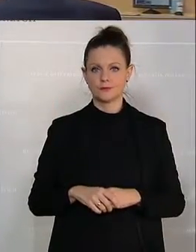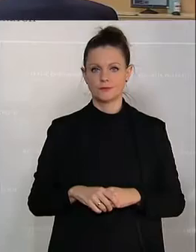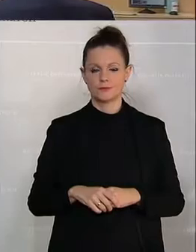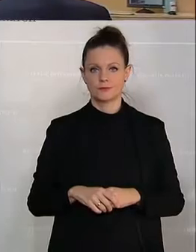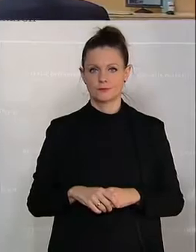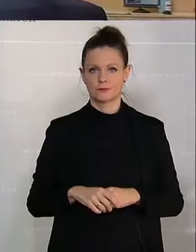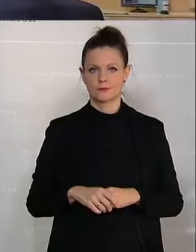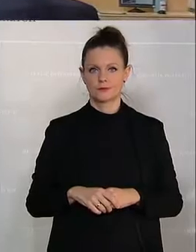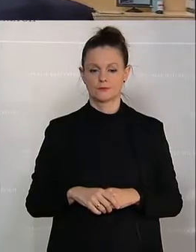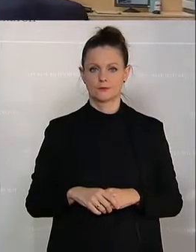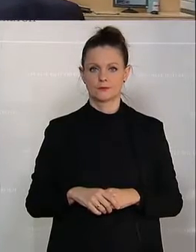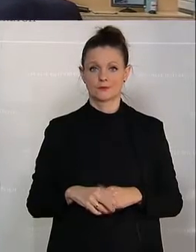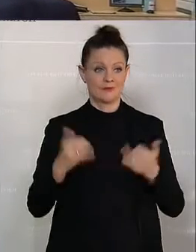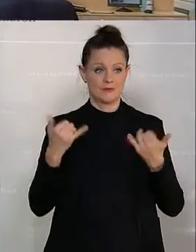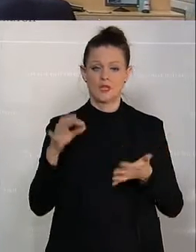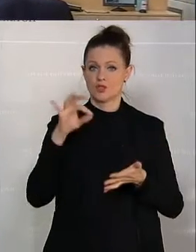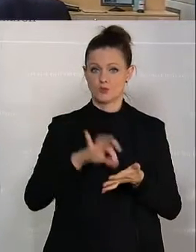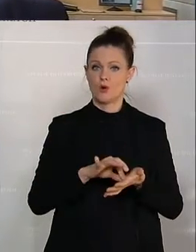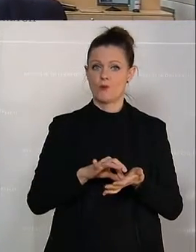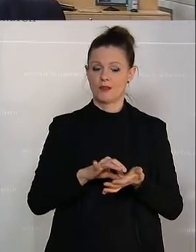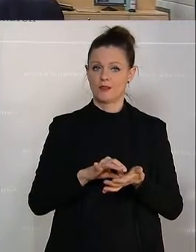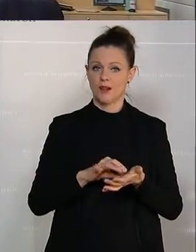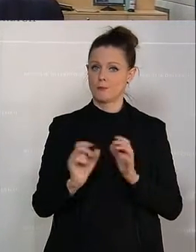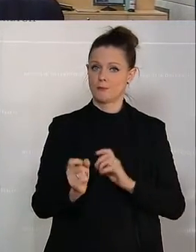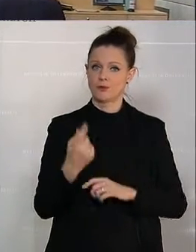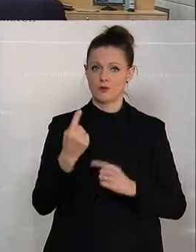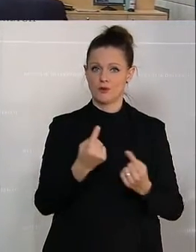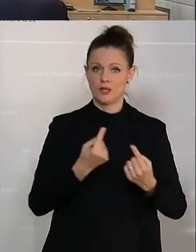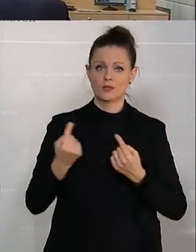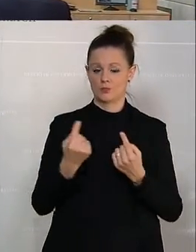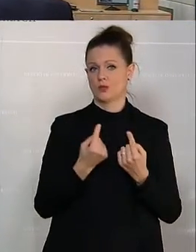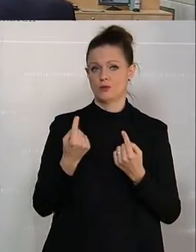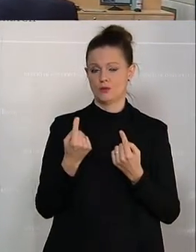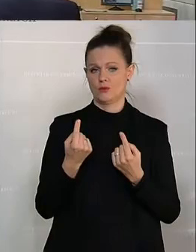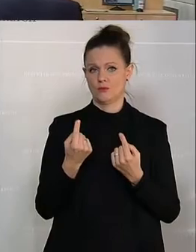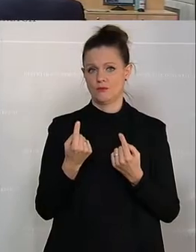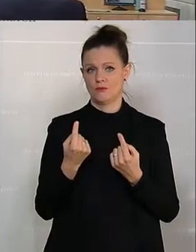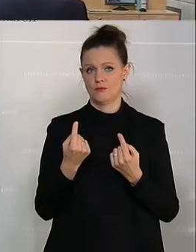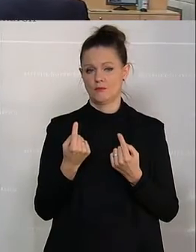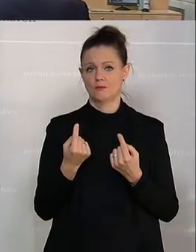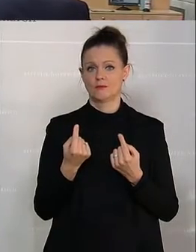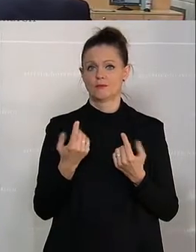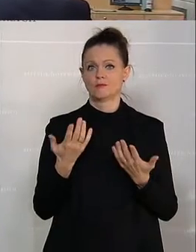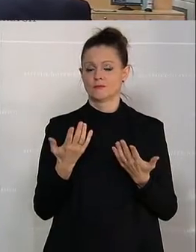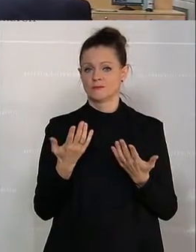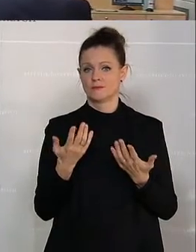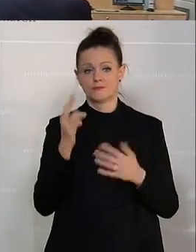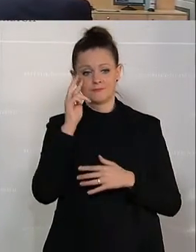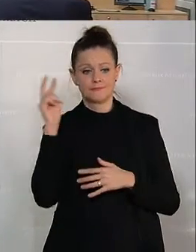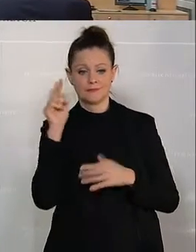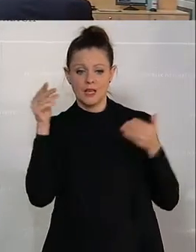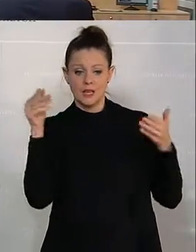Wir befinden uns derzeit in einer wirklich außergewöhnlichen Situation. Dazu genügt wirklich ein Blick auf die